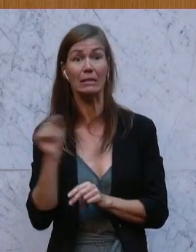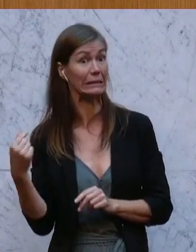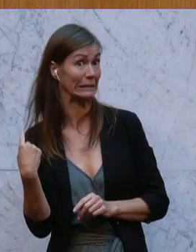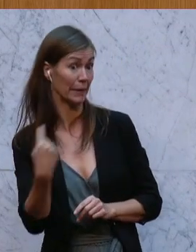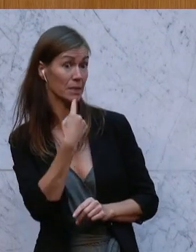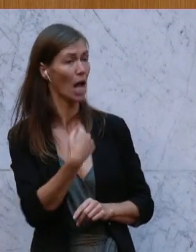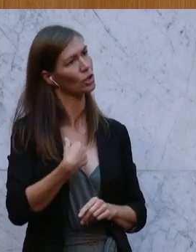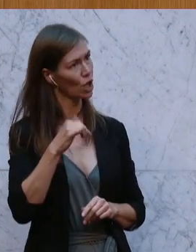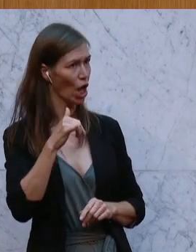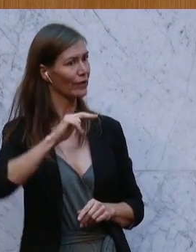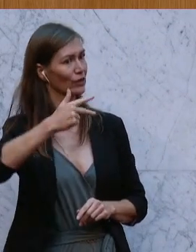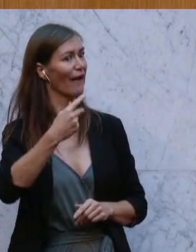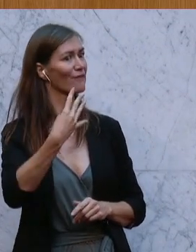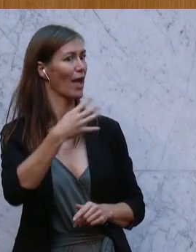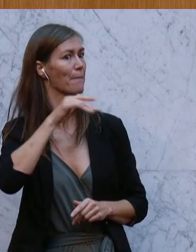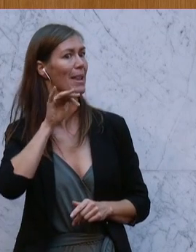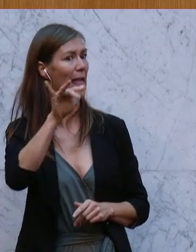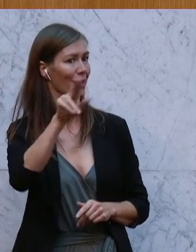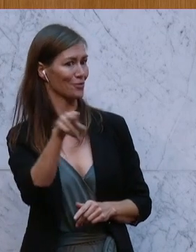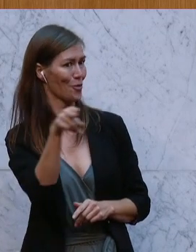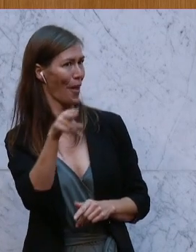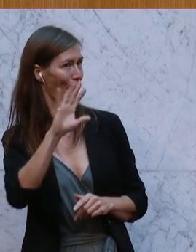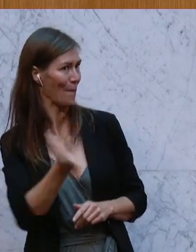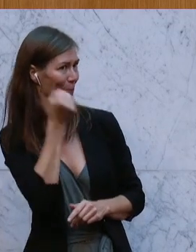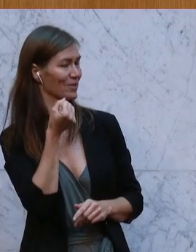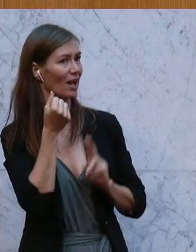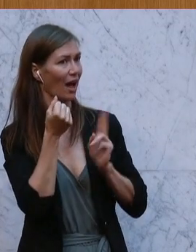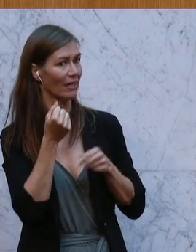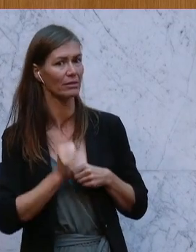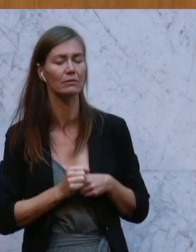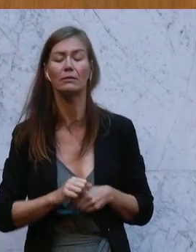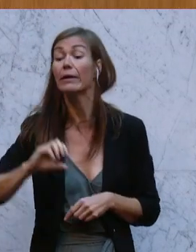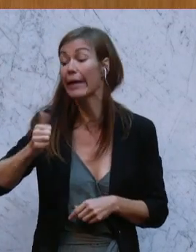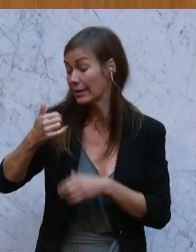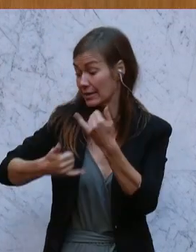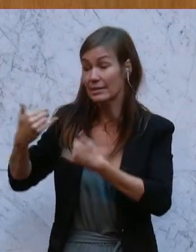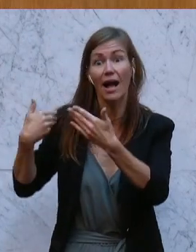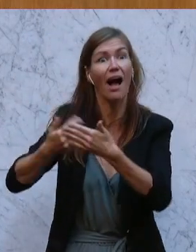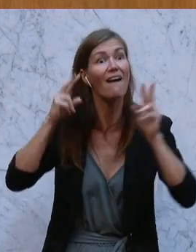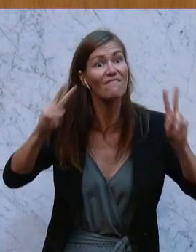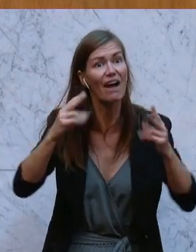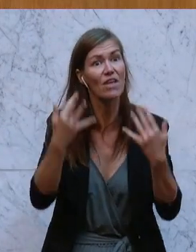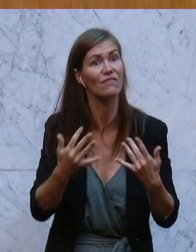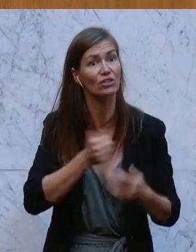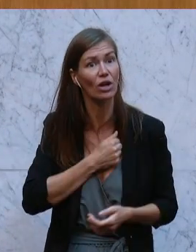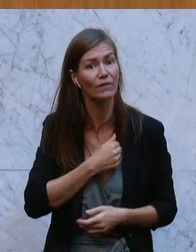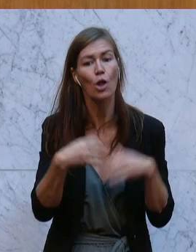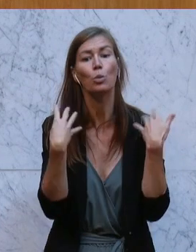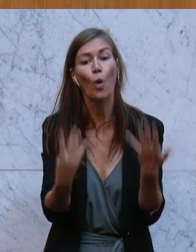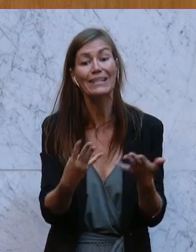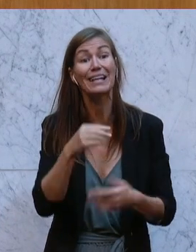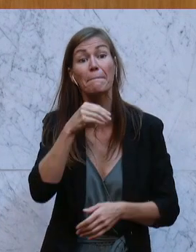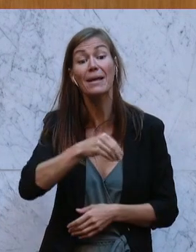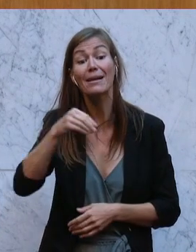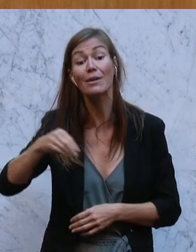Milliarden Euro bringen. Wie viel hat die Übergewinnsteuer der Regierung im ersten Jahr gebracht? 90 Millionen Euro.